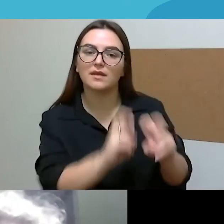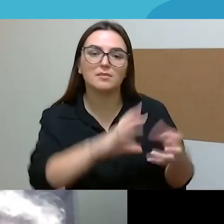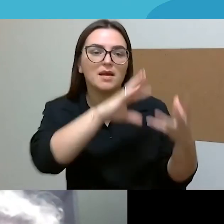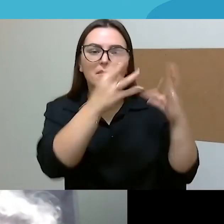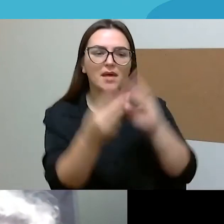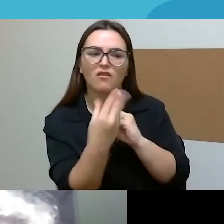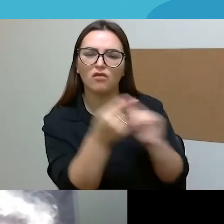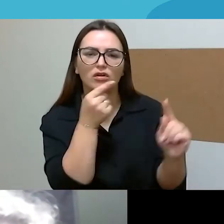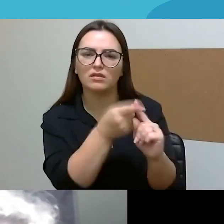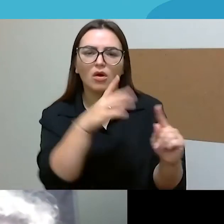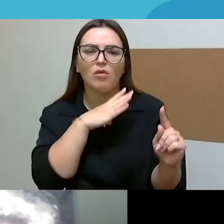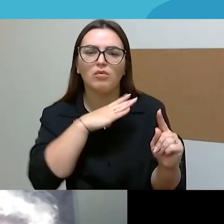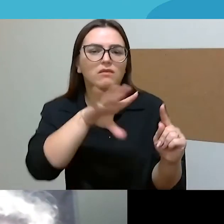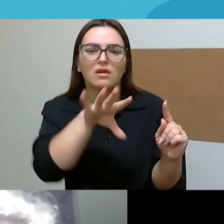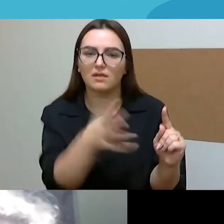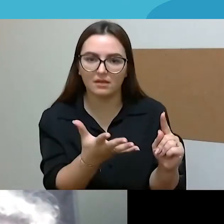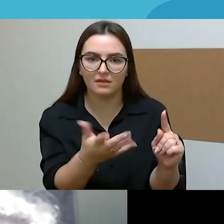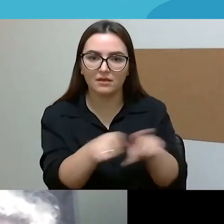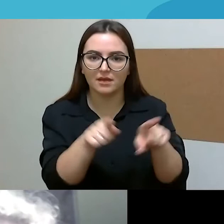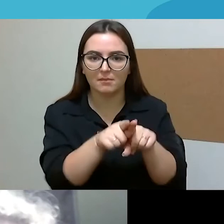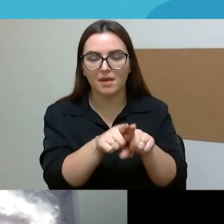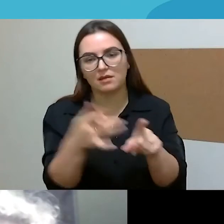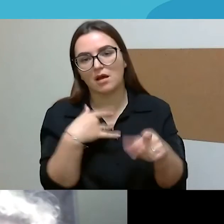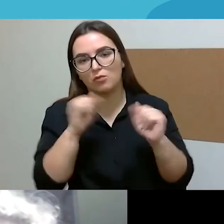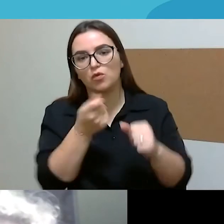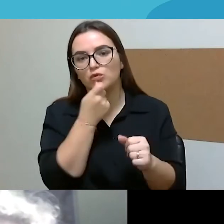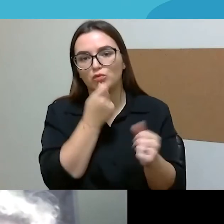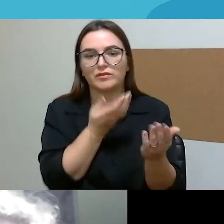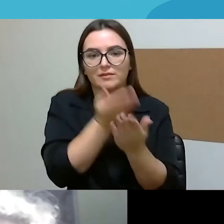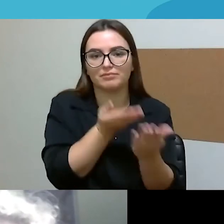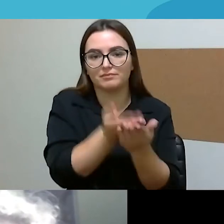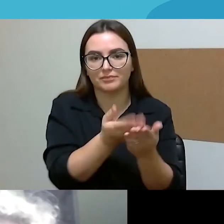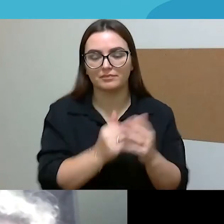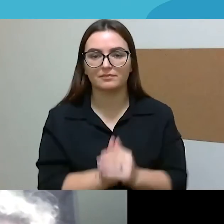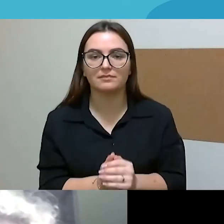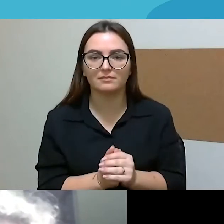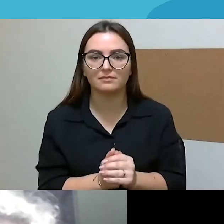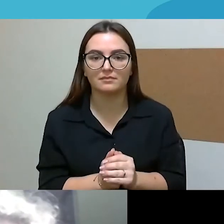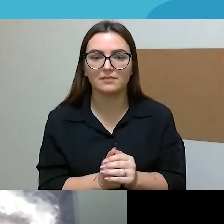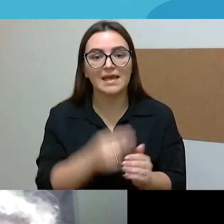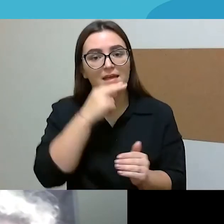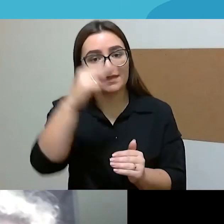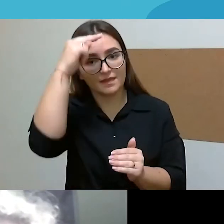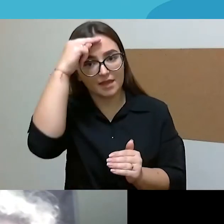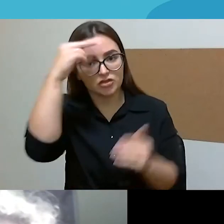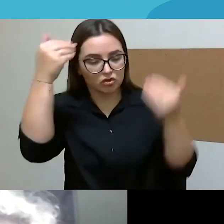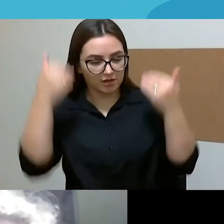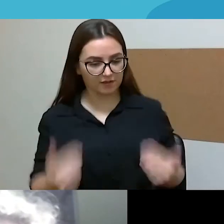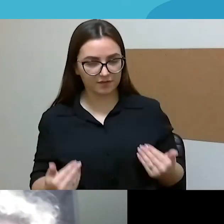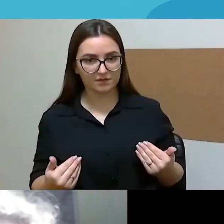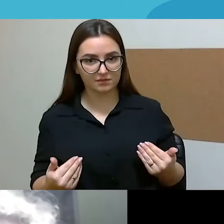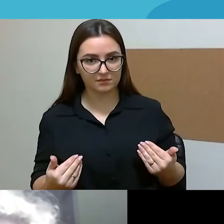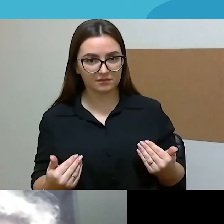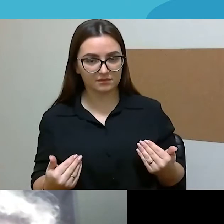tikslas ir gal kažkius esminius momentus jūs išskirtumėt, koks tėčio įvaizdis yra formuojamas